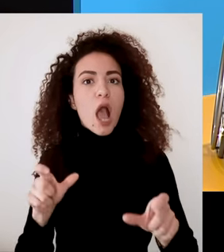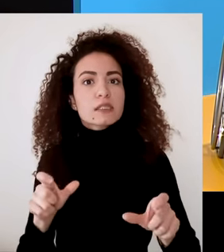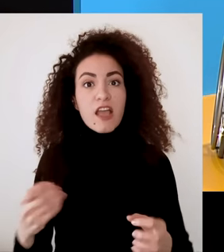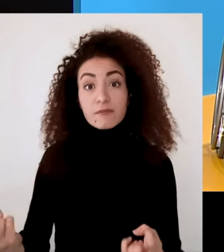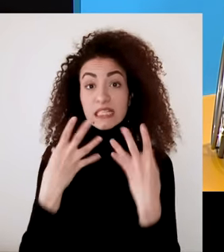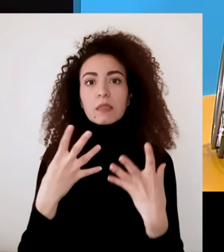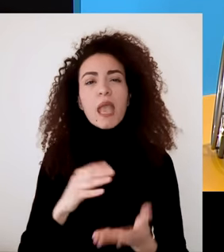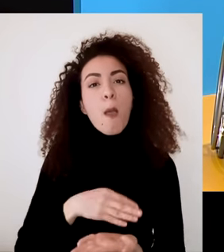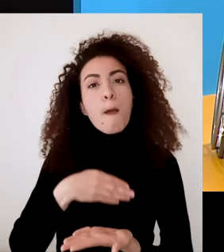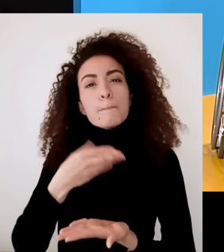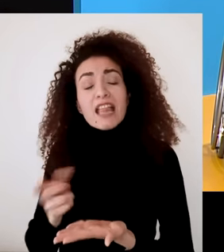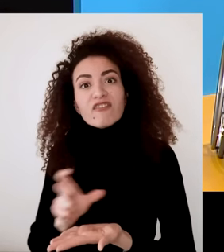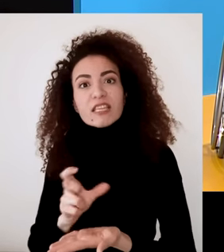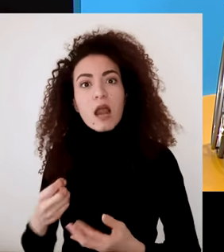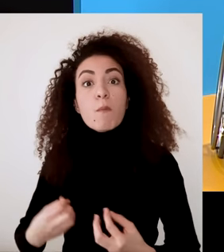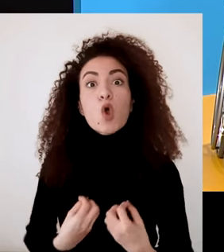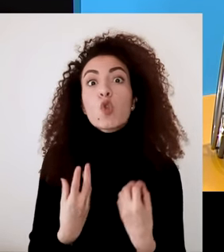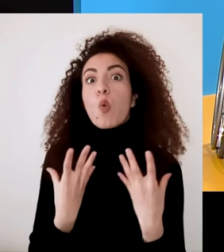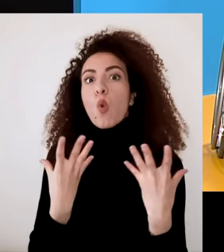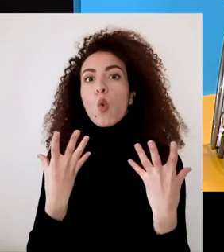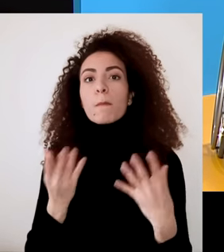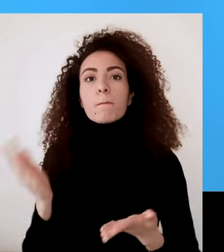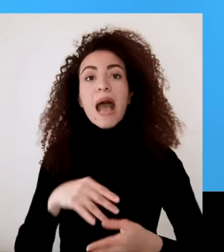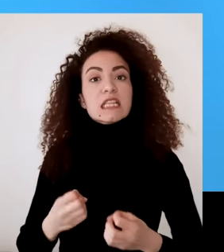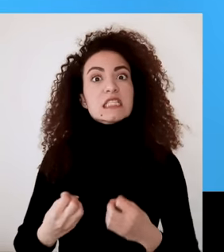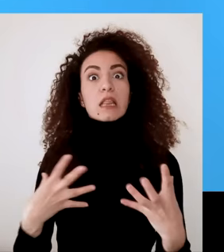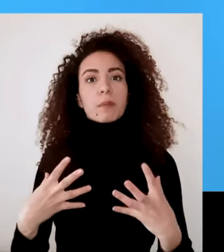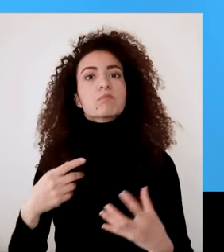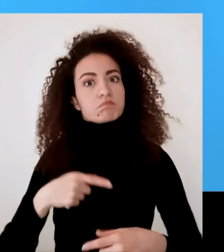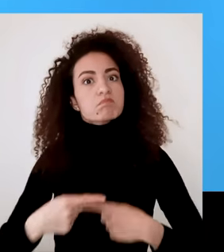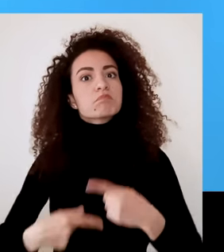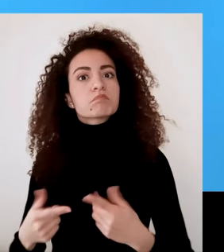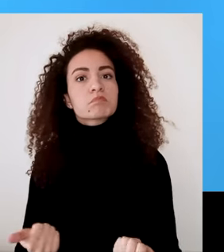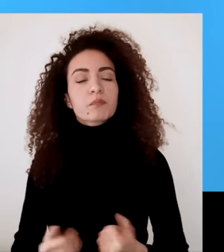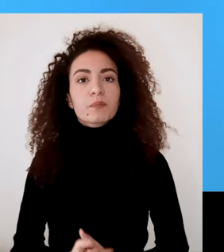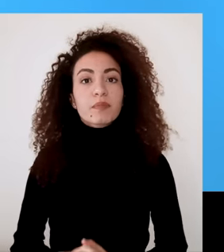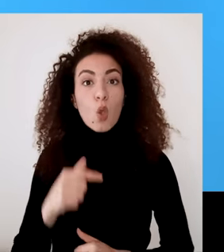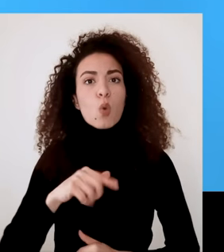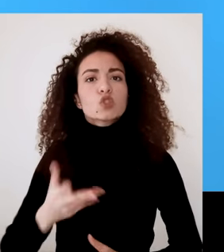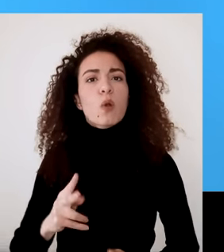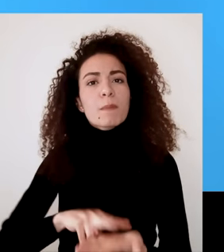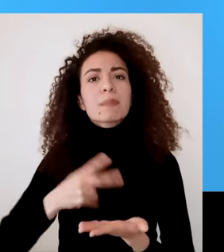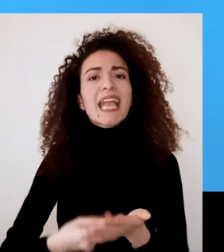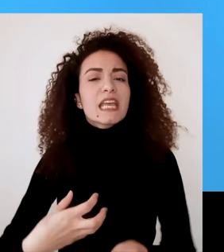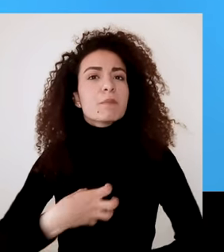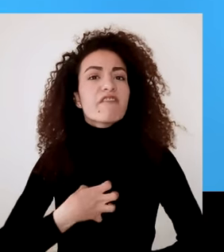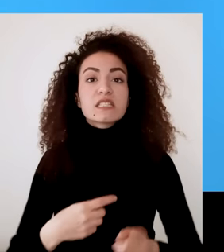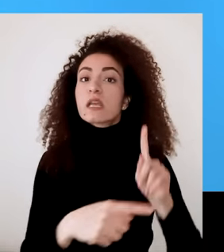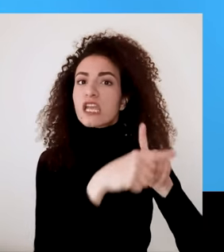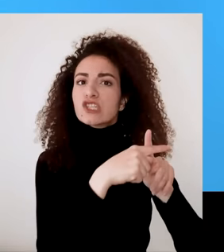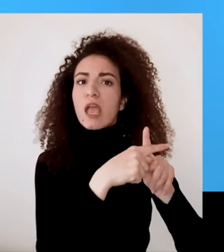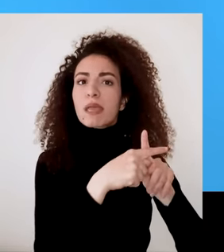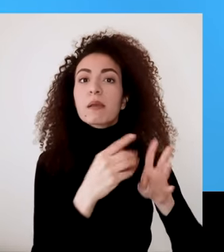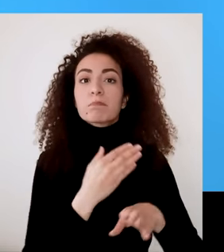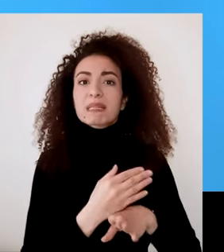بعد فترة النمومة بعد الصدمة فما هو هذا الاختبار؟ النمومة بعد الصدمة هو تغيير نفسي إيجابة نتيجة الصراع مع